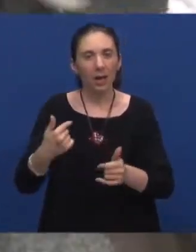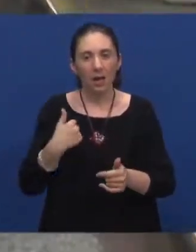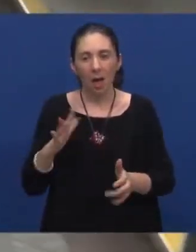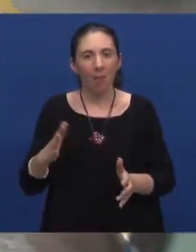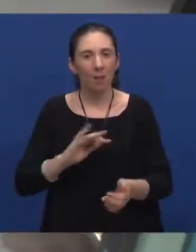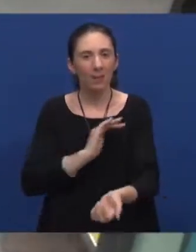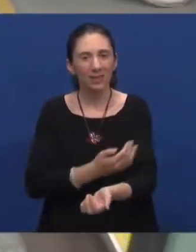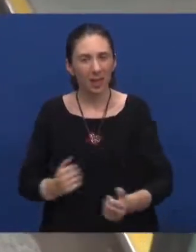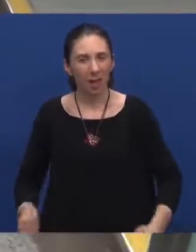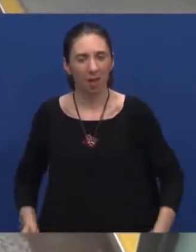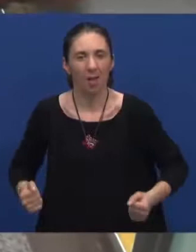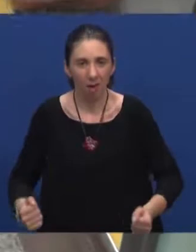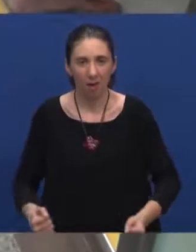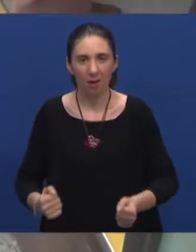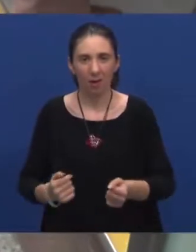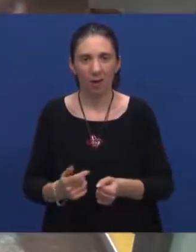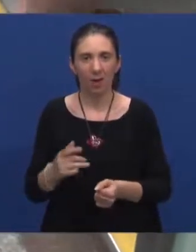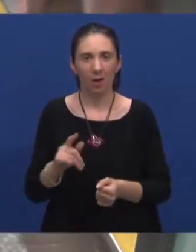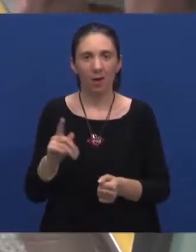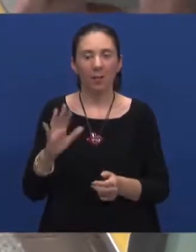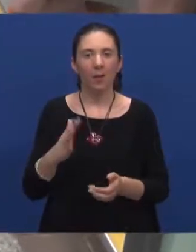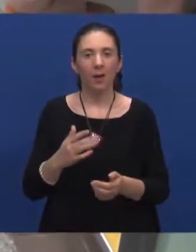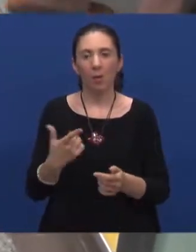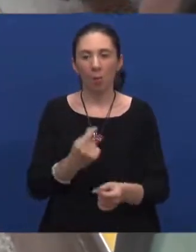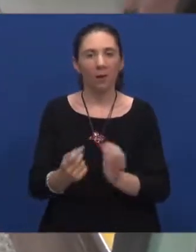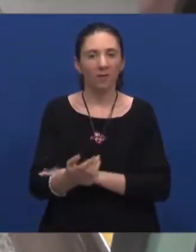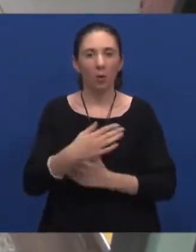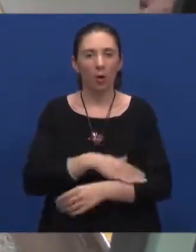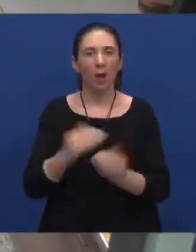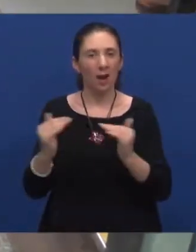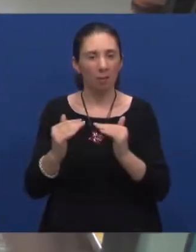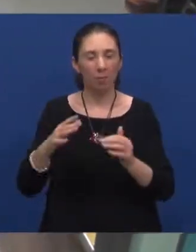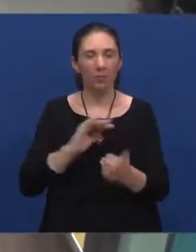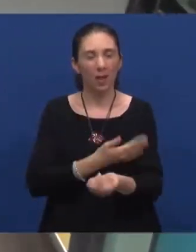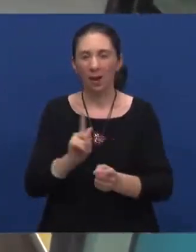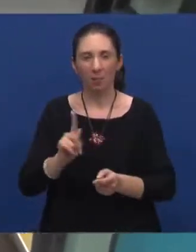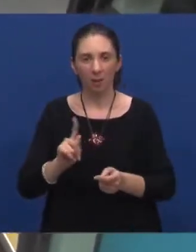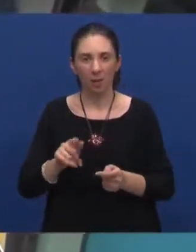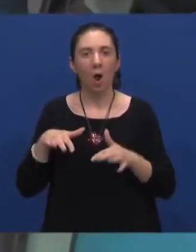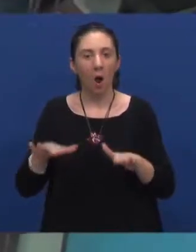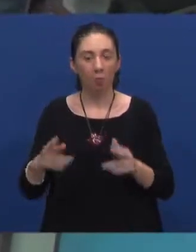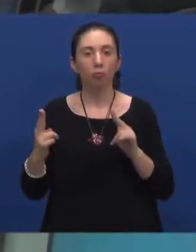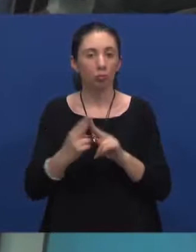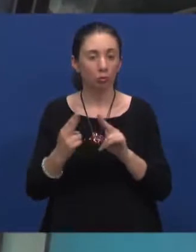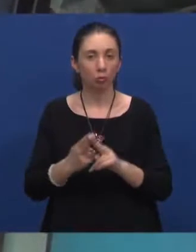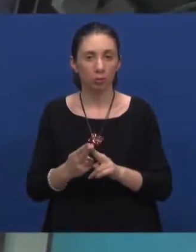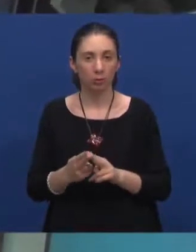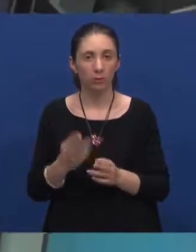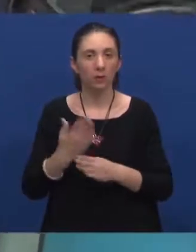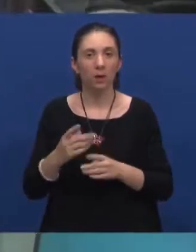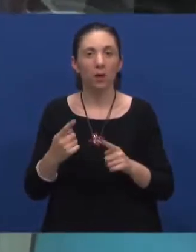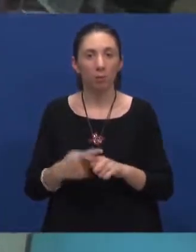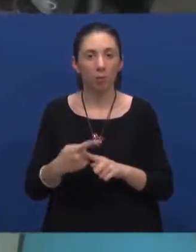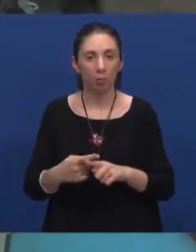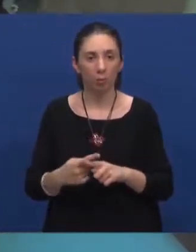nemam dovoljno snage jer nemam ravnomjernu snagu u obje ruke ali ljudi su vrlo sretljivi i svaki